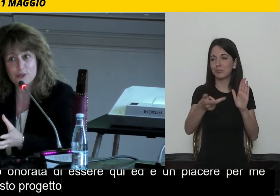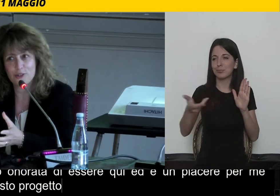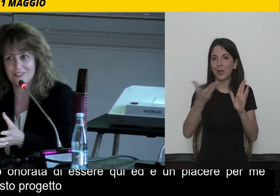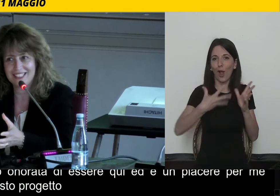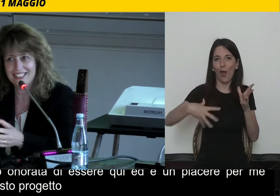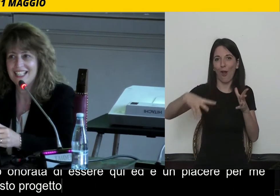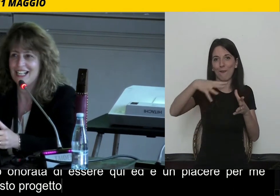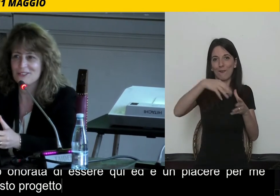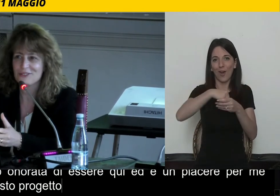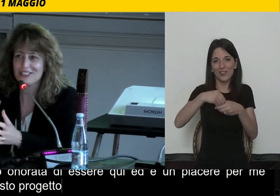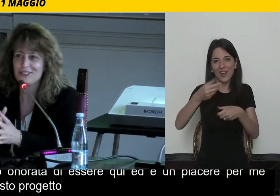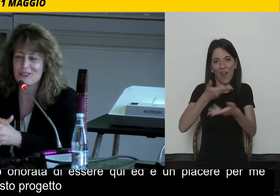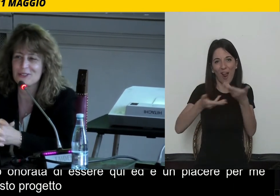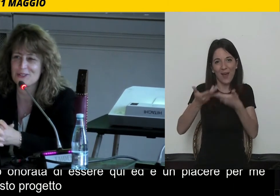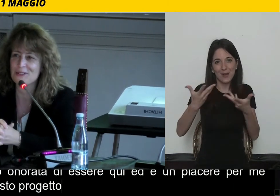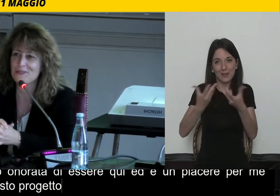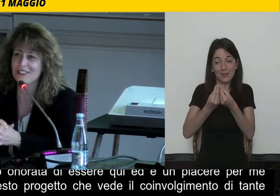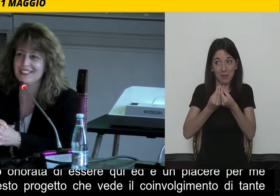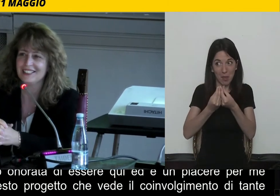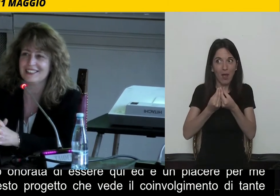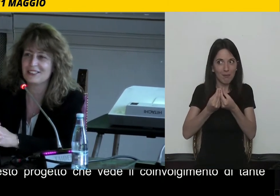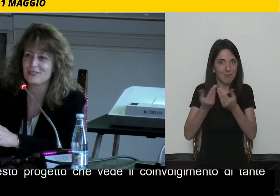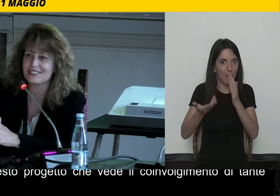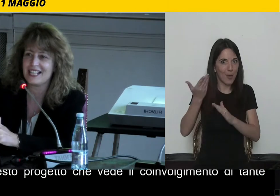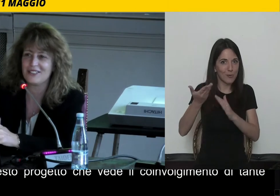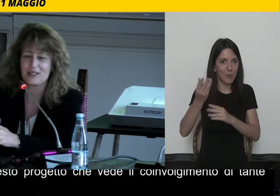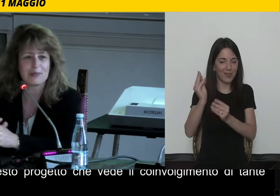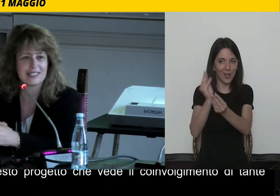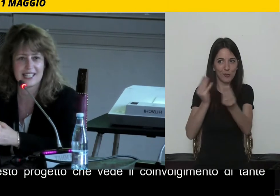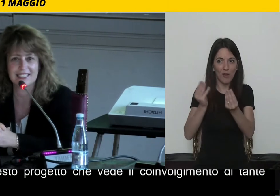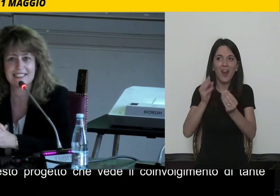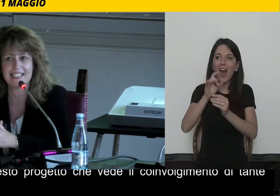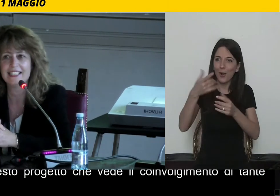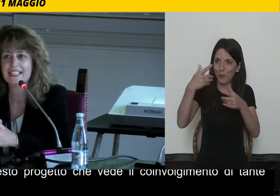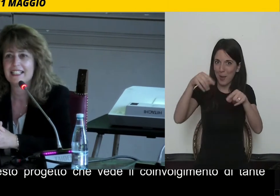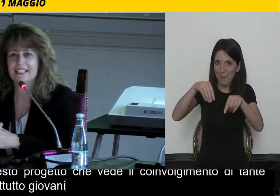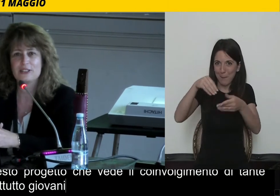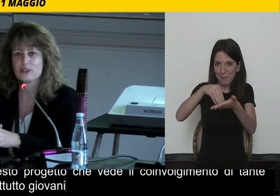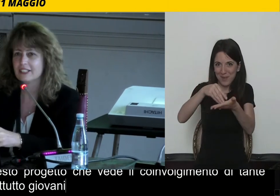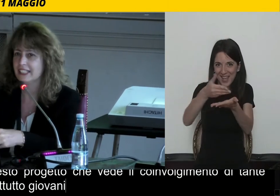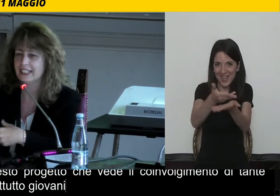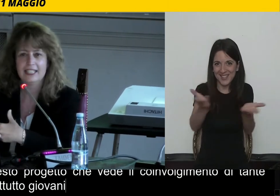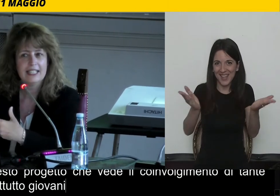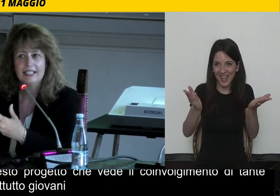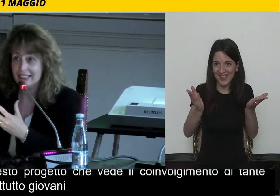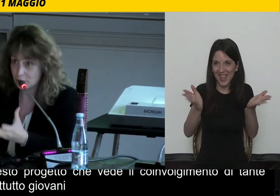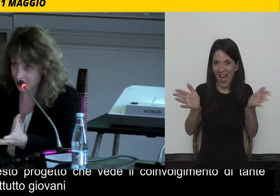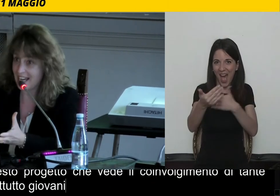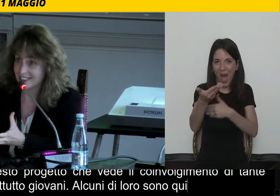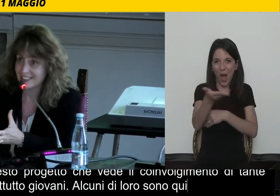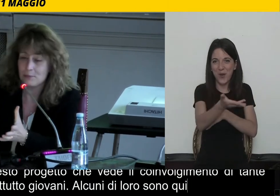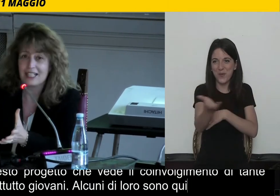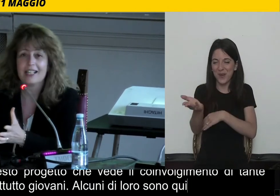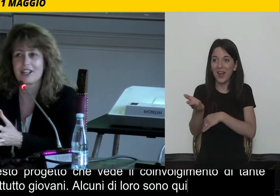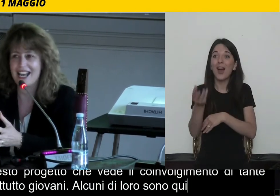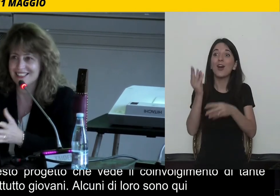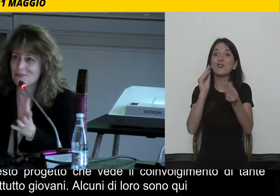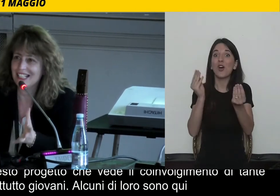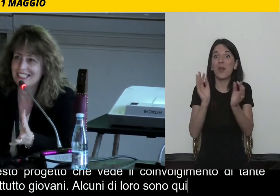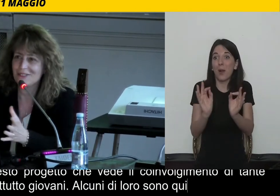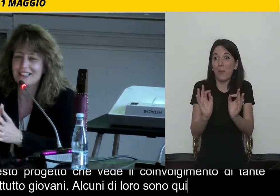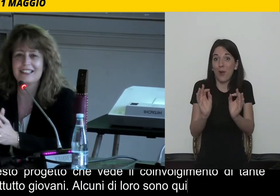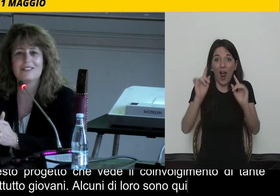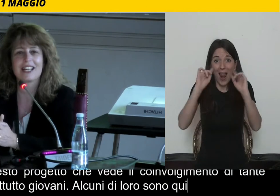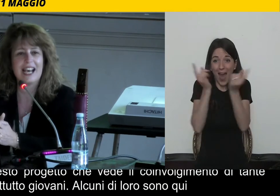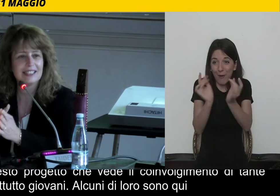soprattutto giovani. Alcuni di loro sono qui in quest'aula in presenza, giovani laureati, appena laureati,